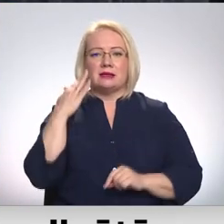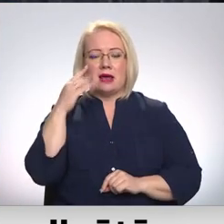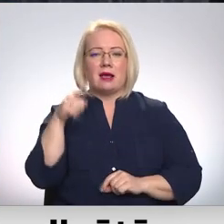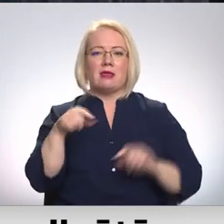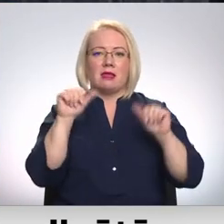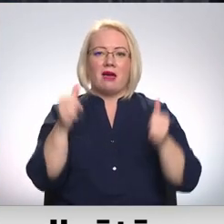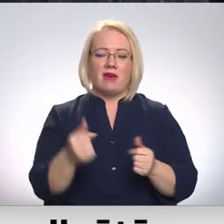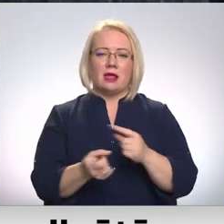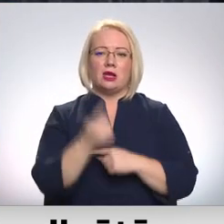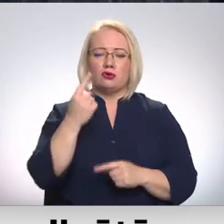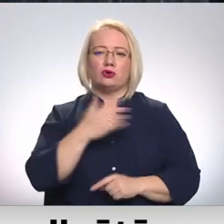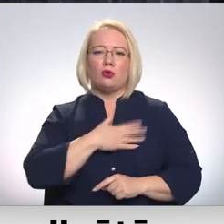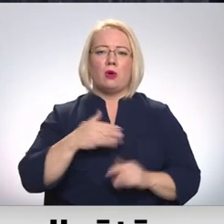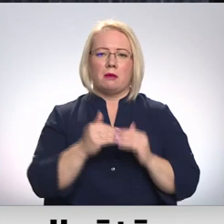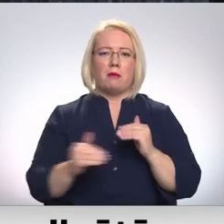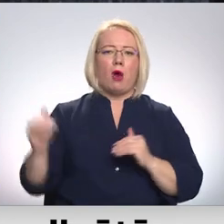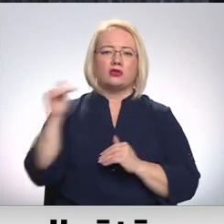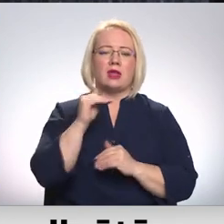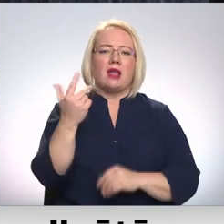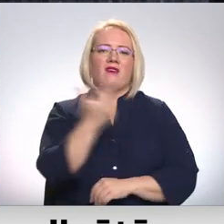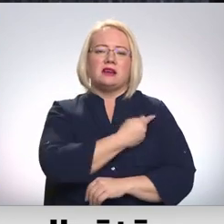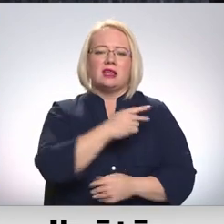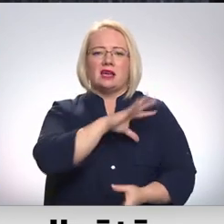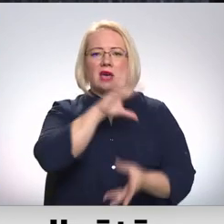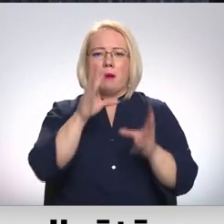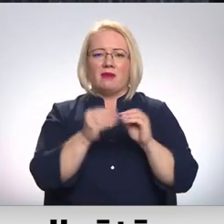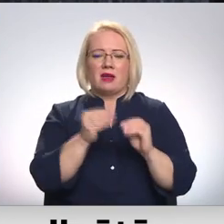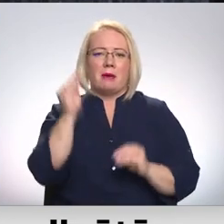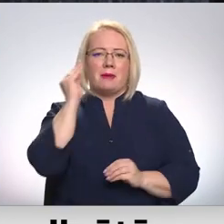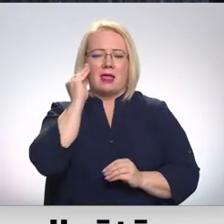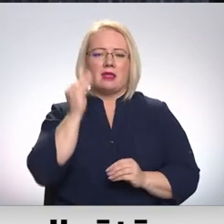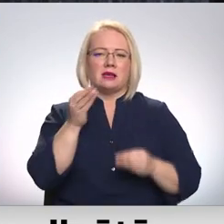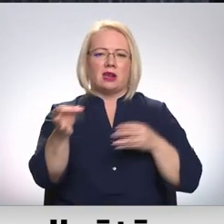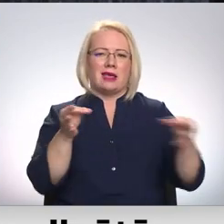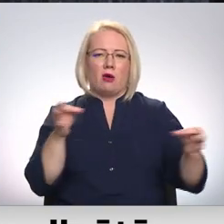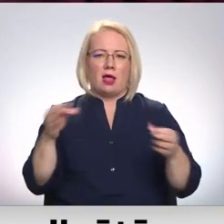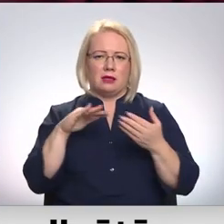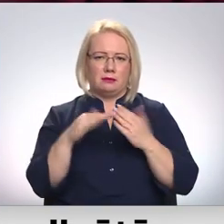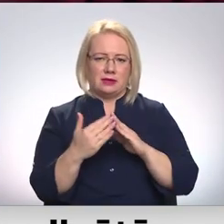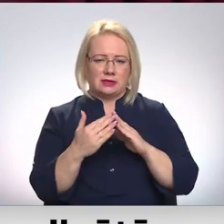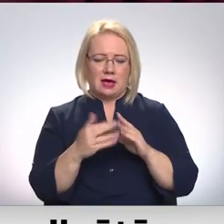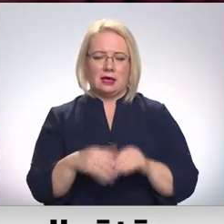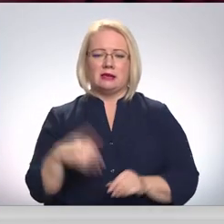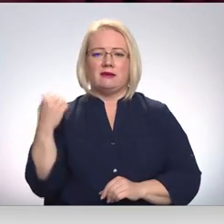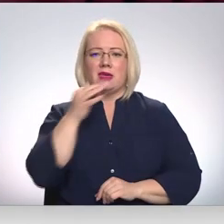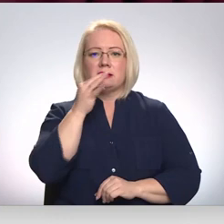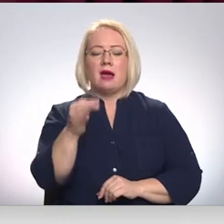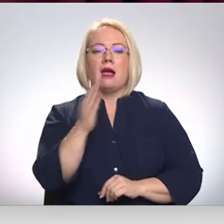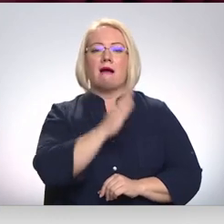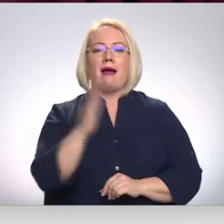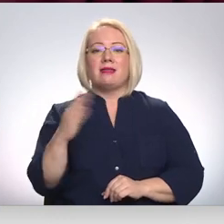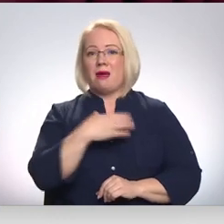veidā izdosies būtiski paukstināt vakcinācijas aptveri minētajās reģionālajās pilsētās. Katra pašvaldība